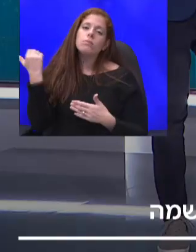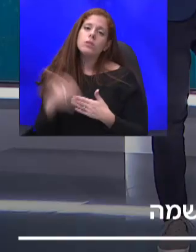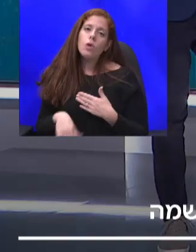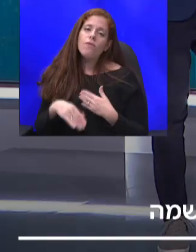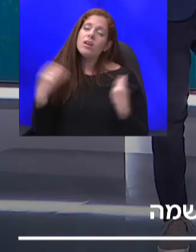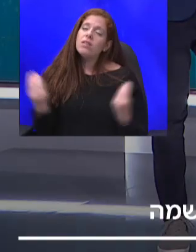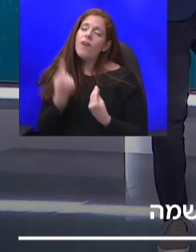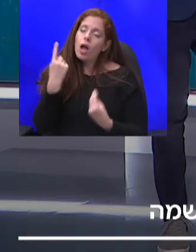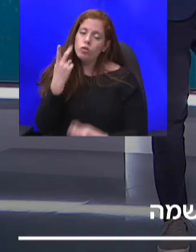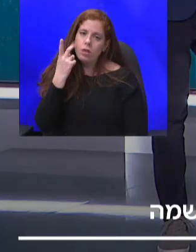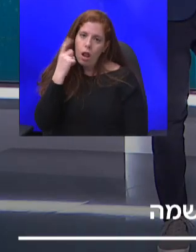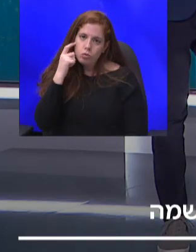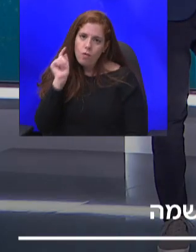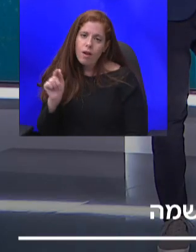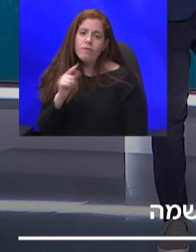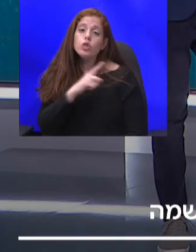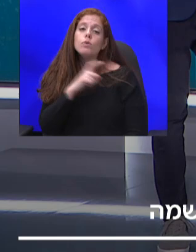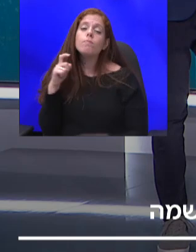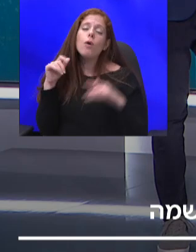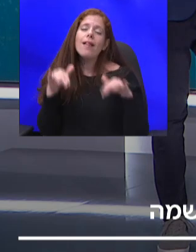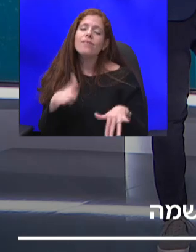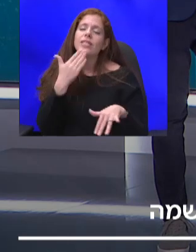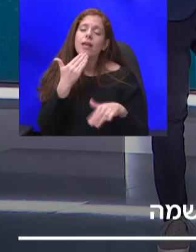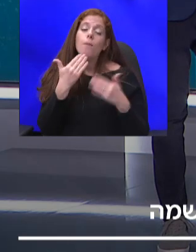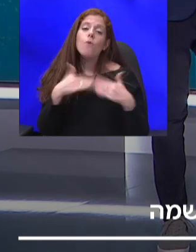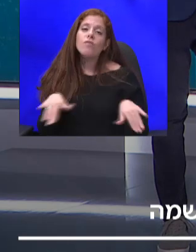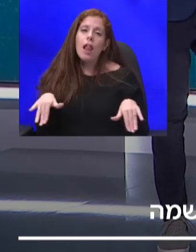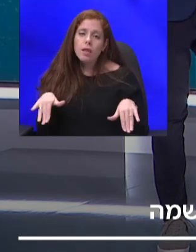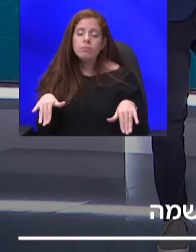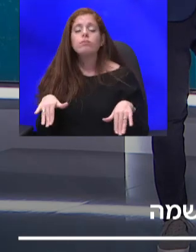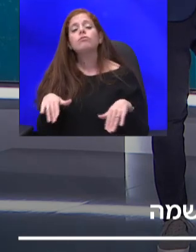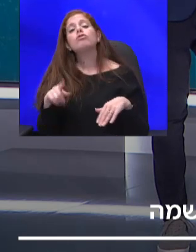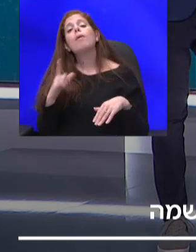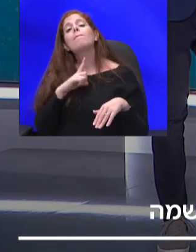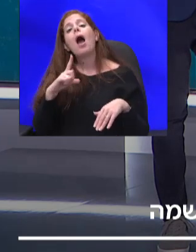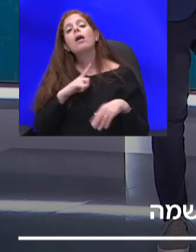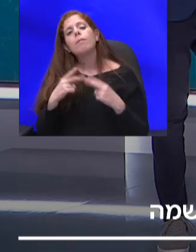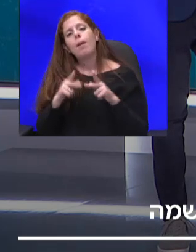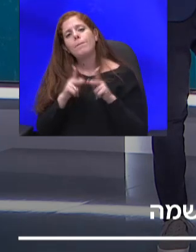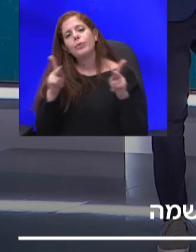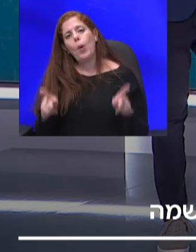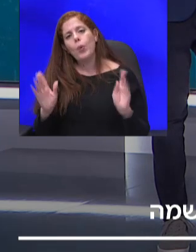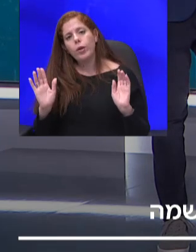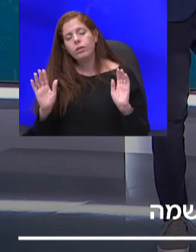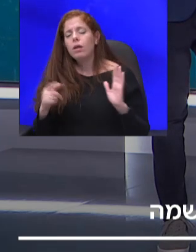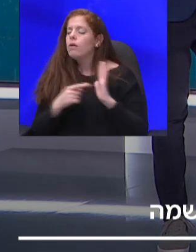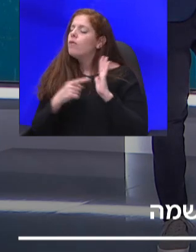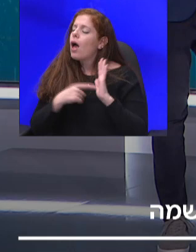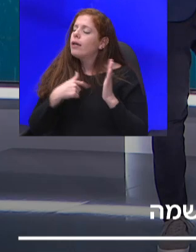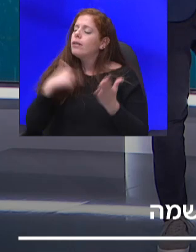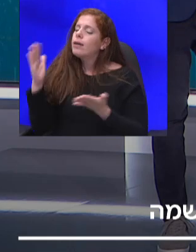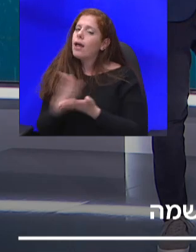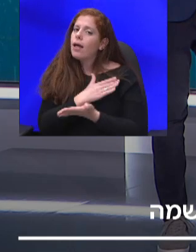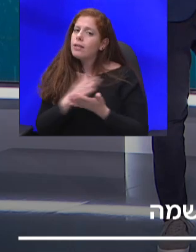כרגע מאות אלפי ישראלים מובטלים שנושאים את העיניים לירושלים, והם מחכים לפתרונות. ולכן, אני החלטתי להסתכל על כל האירוע הזה